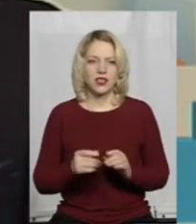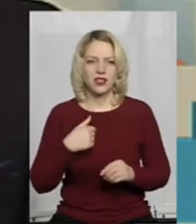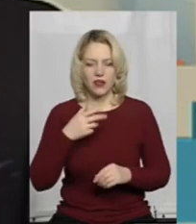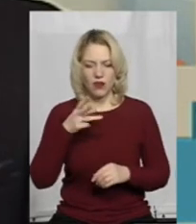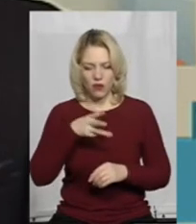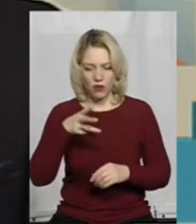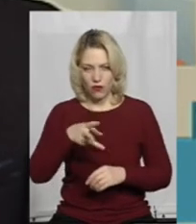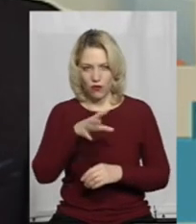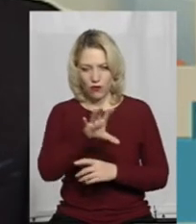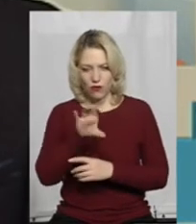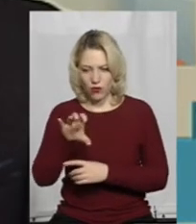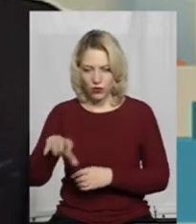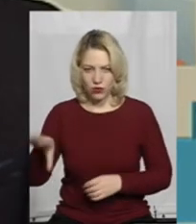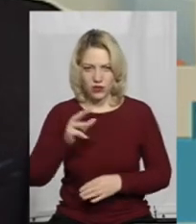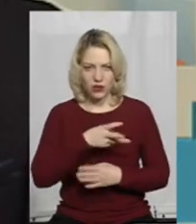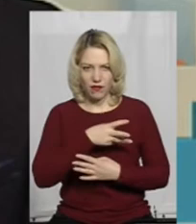відео у нас.